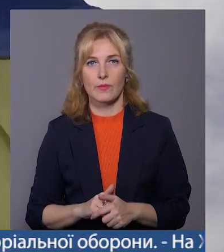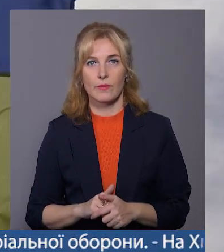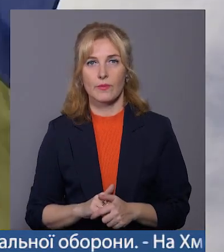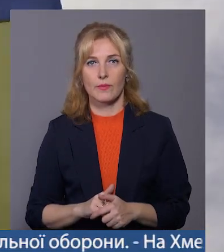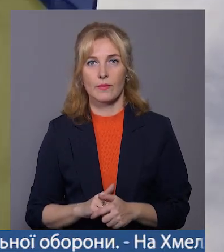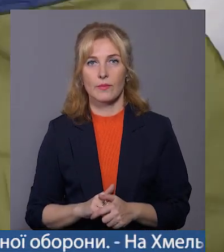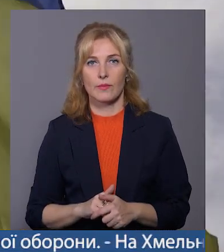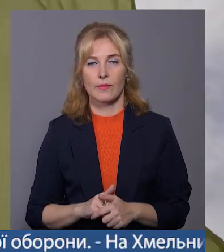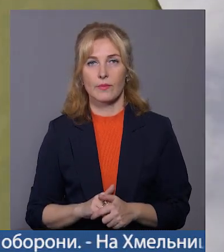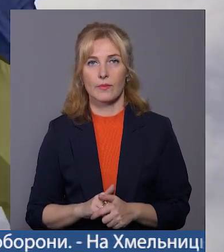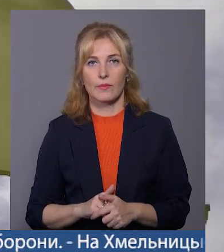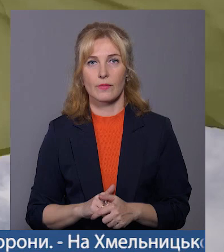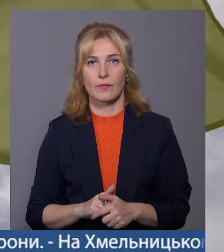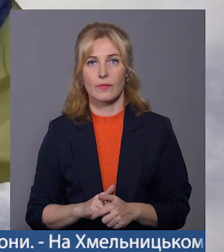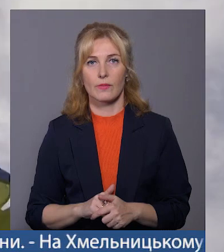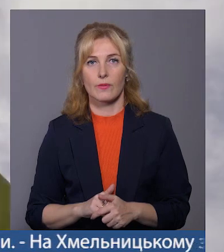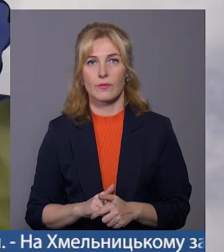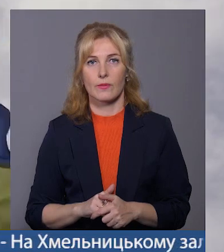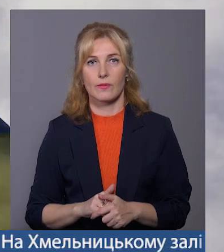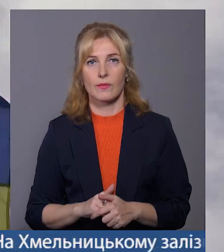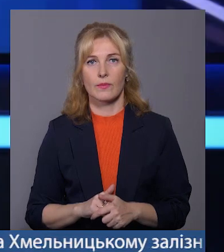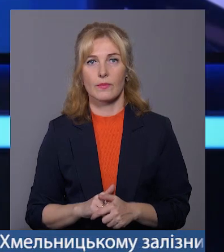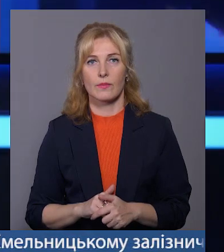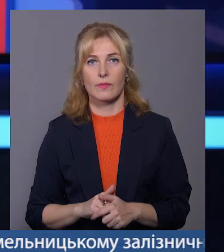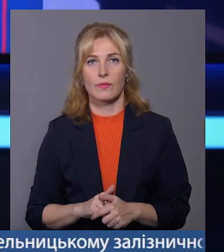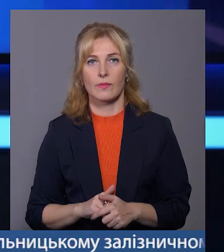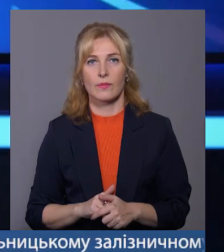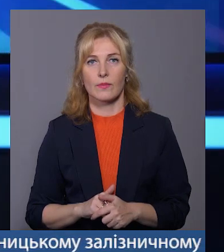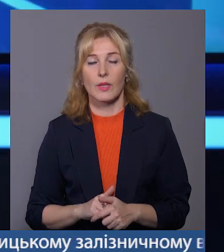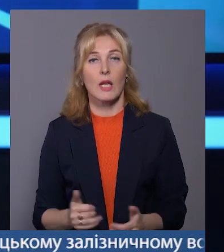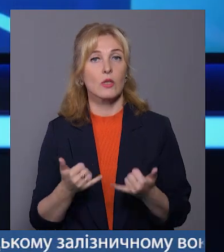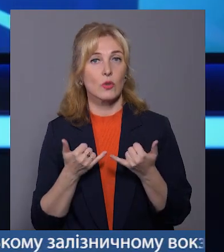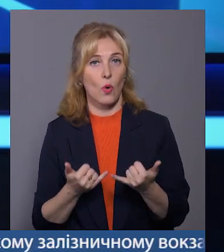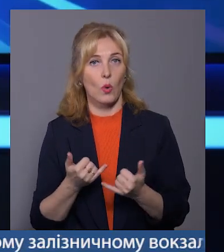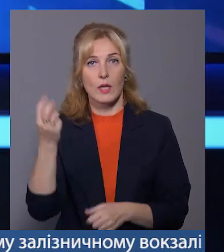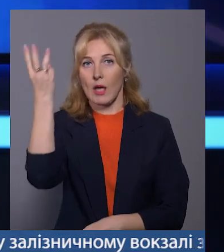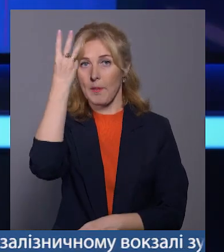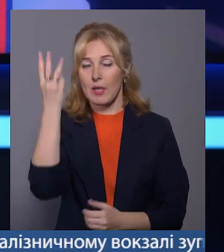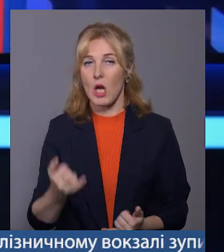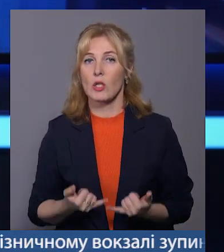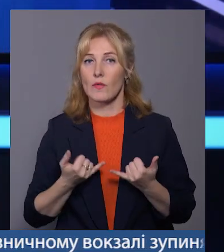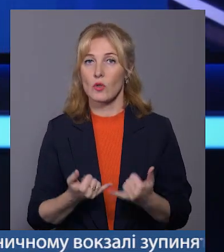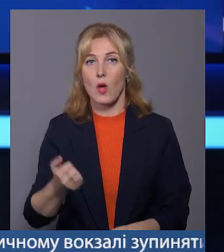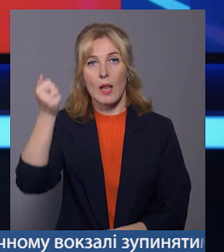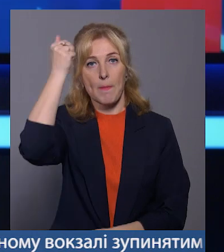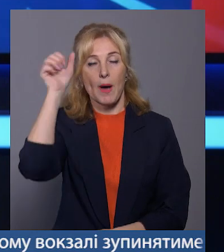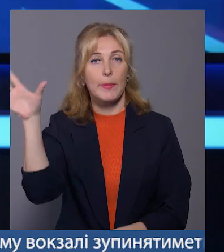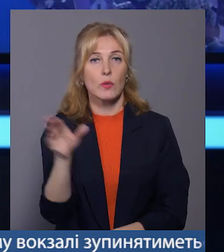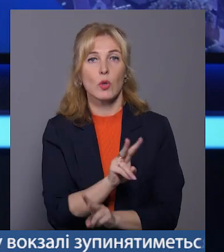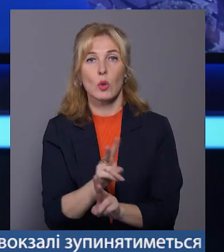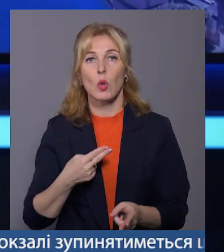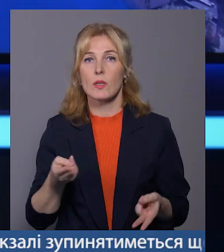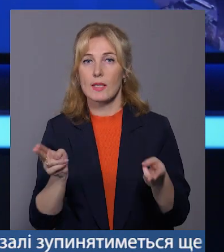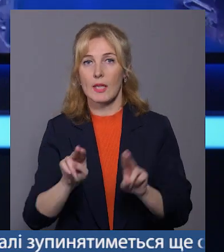Ірина Аріон, Володимир Паламар, Новини міста. Сьогодні хмельничани вшанували пам'ять усіх, хто